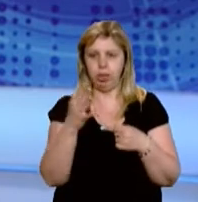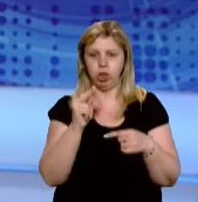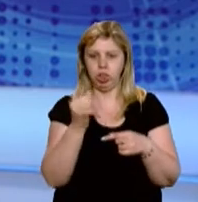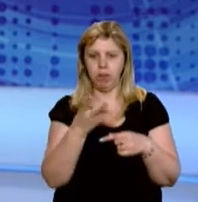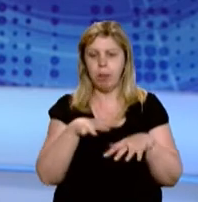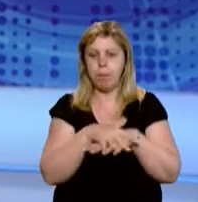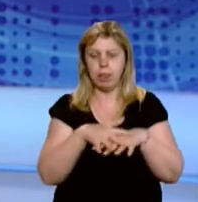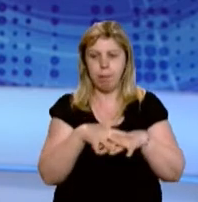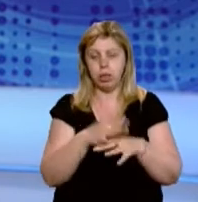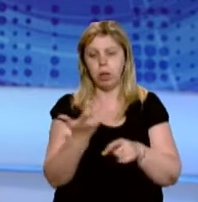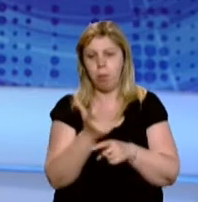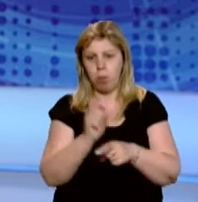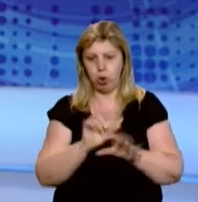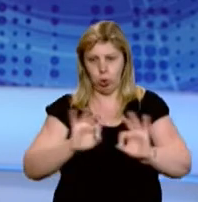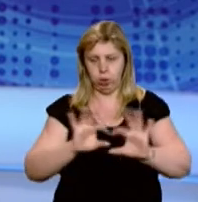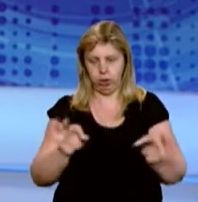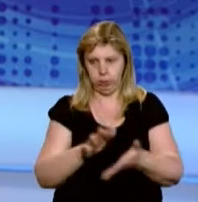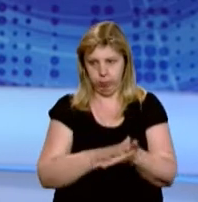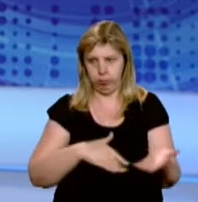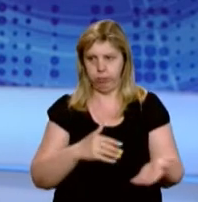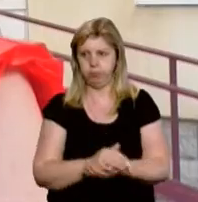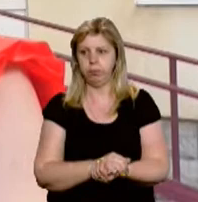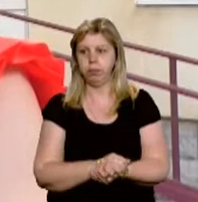математики. Більше розкаже Діана Фуско.